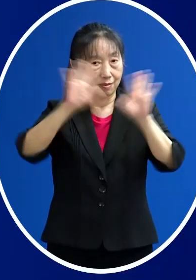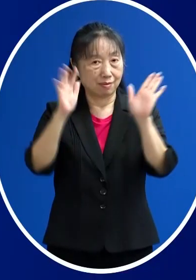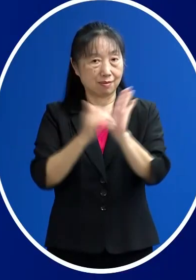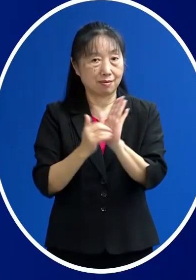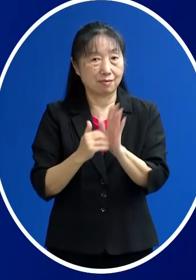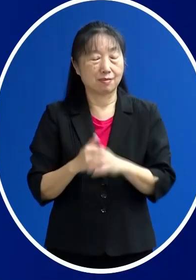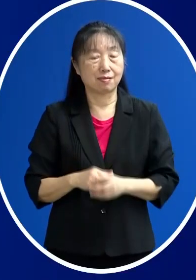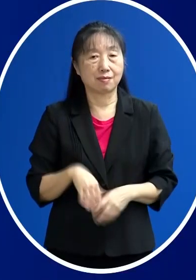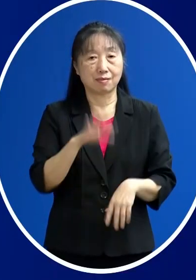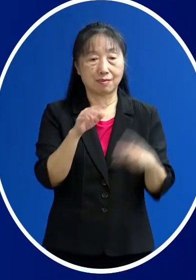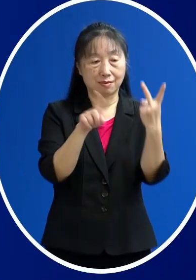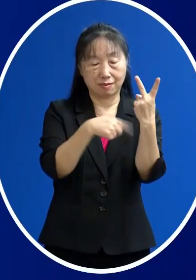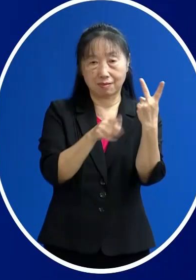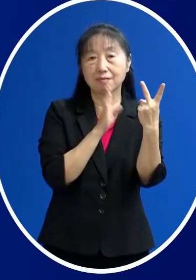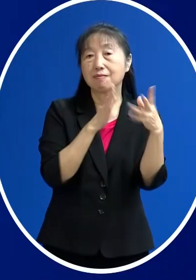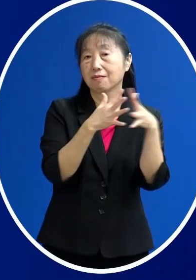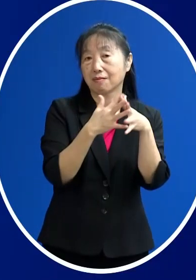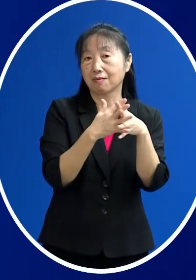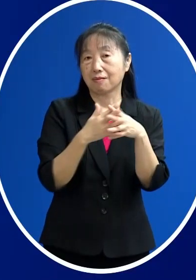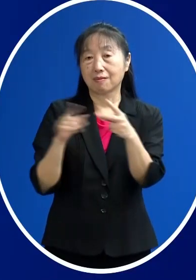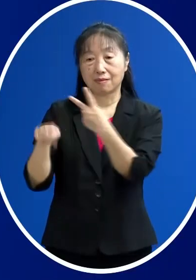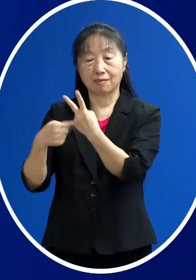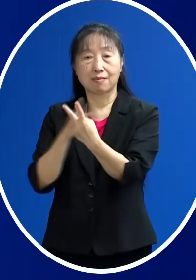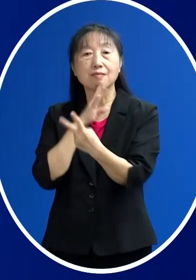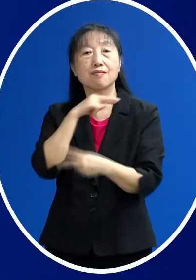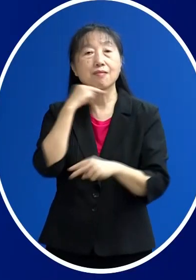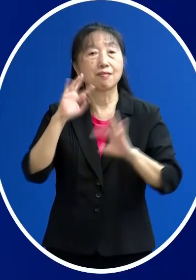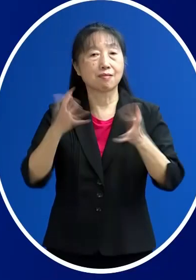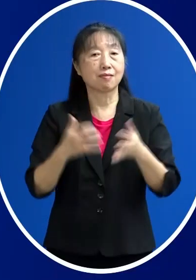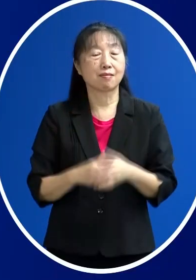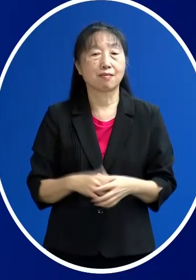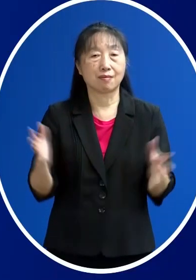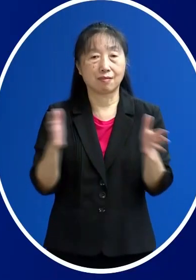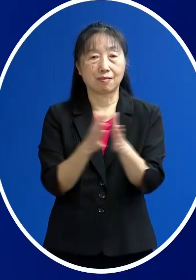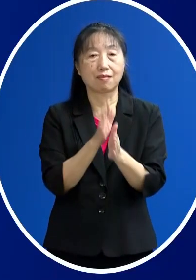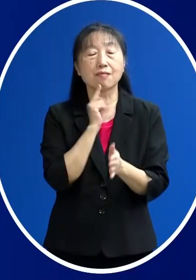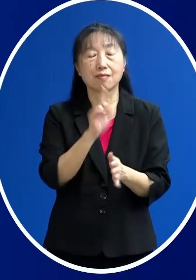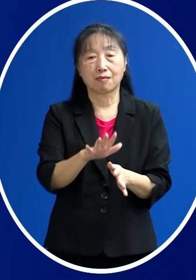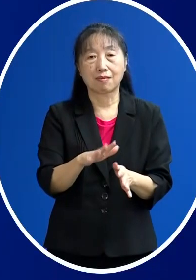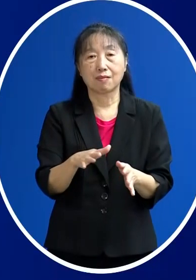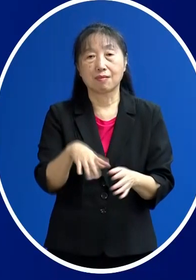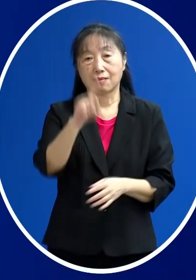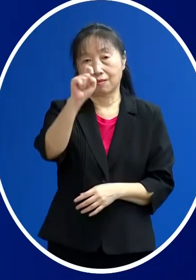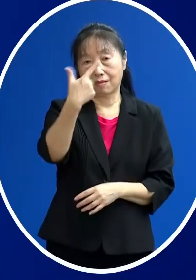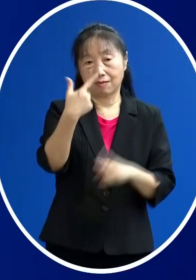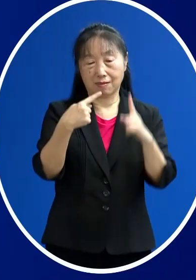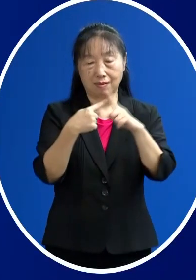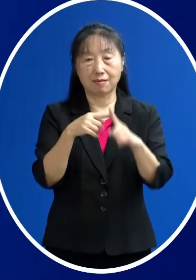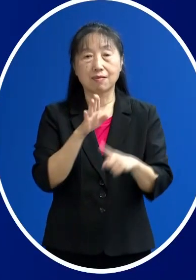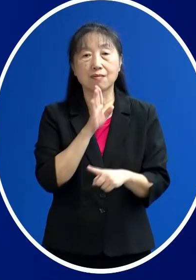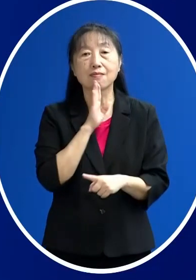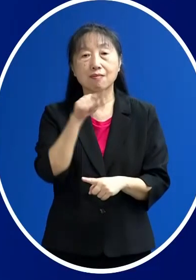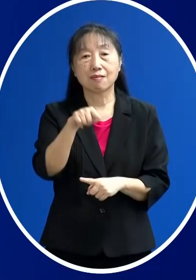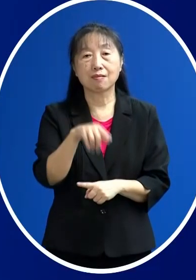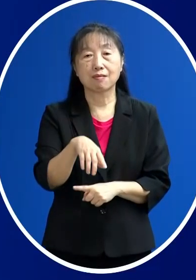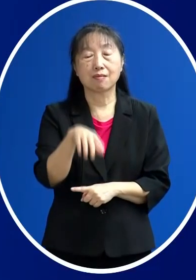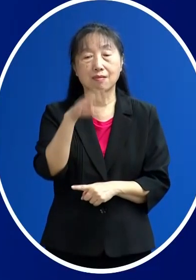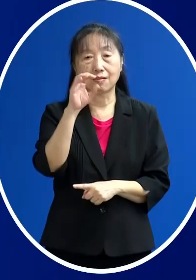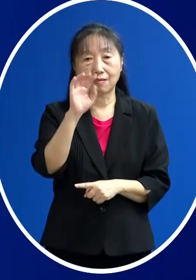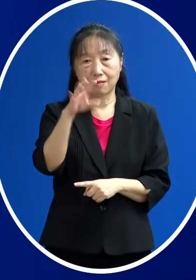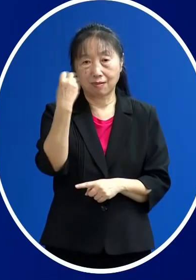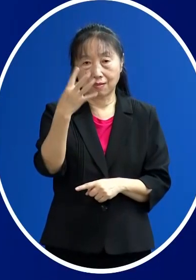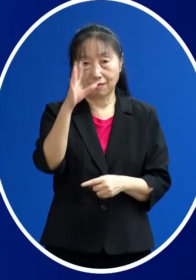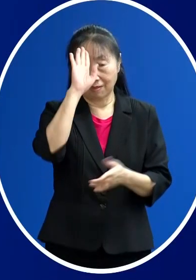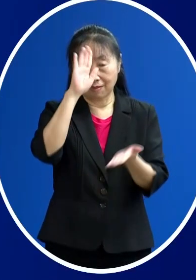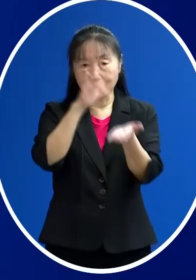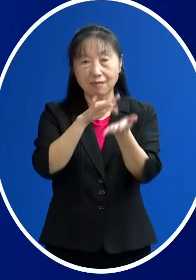例 那分別有2例來自美國 2例來自英國 所以我們總計現在累積有16例的Omicron定序確定的